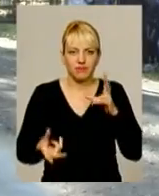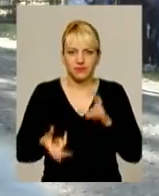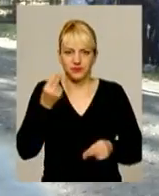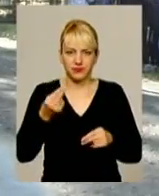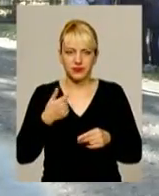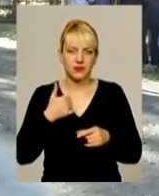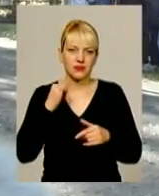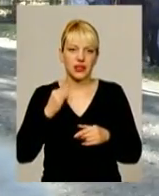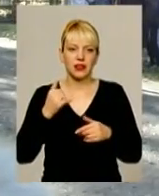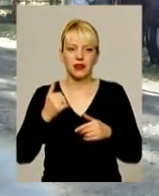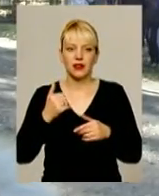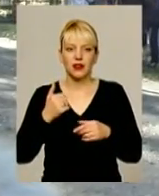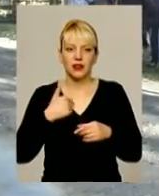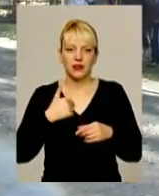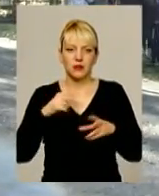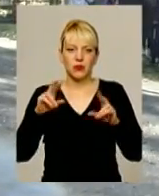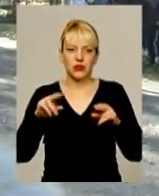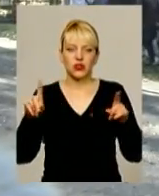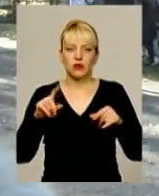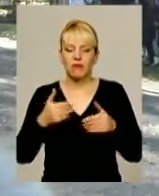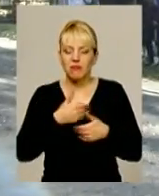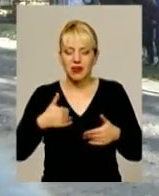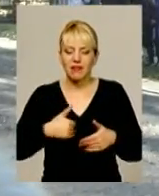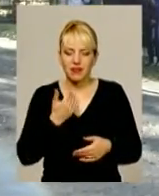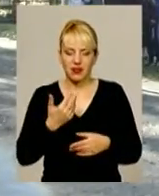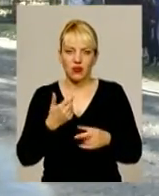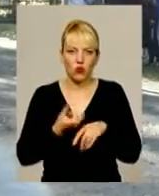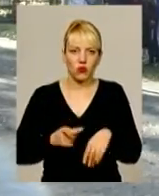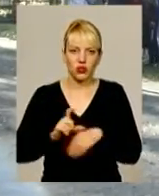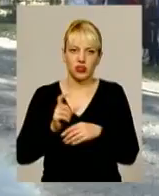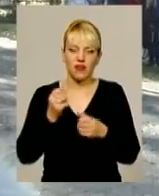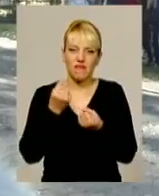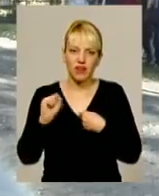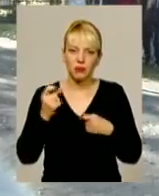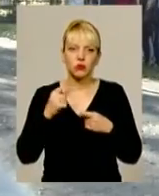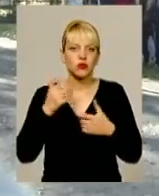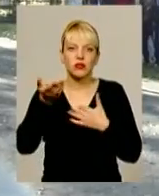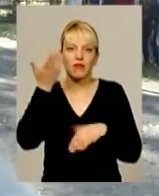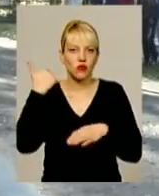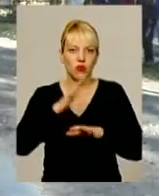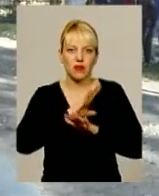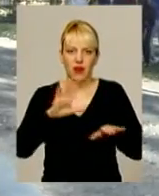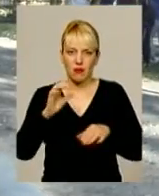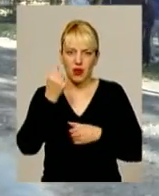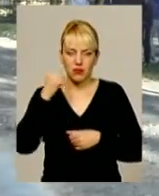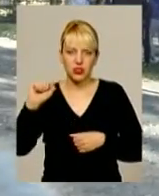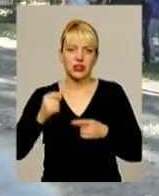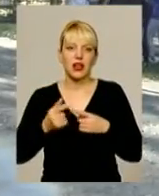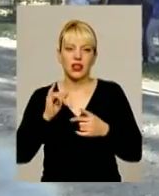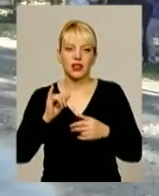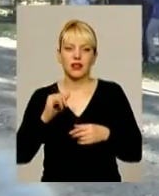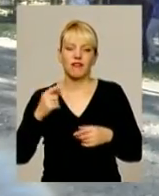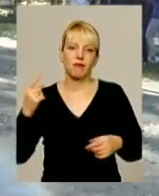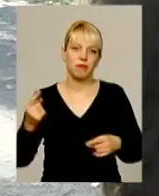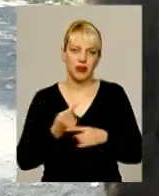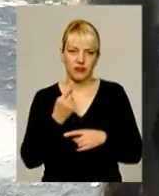І повезло. Ми хотіли дуже виграти. Давно не побігали. І от прорвали цю, можна сказати, чорну